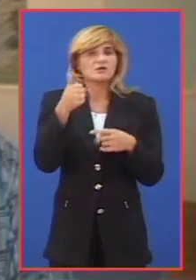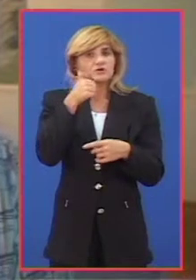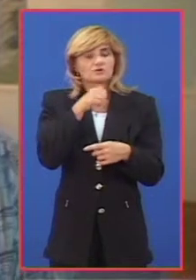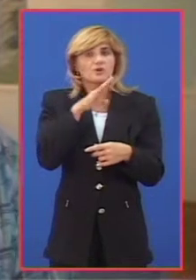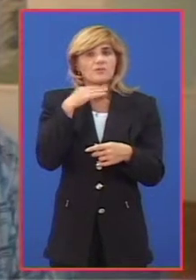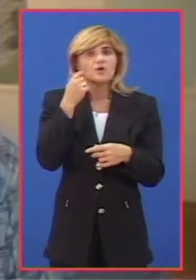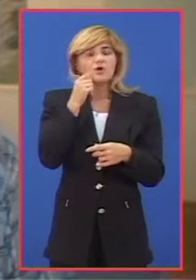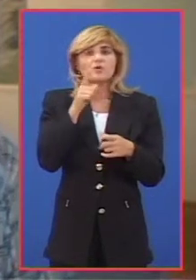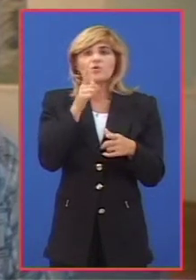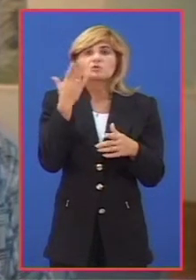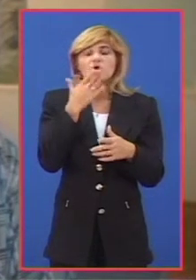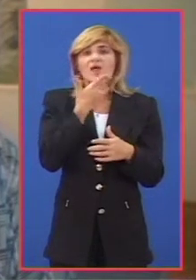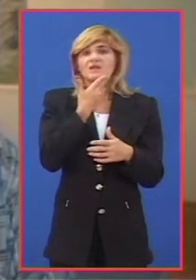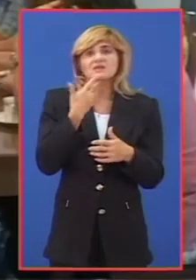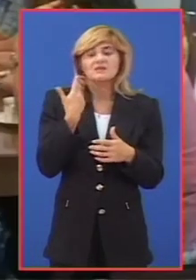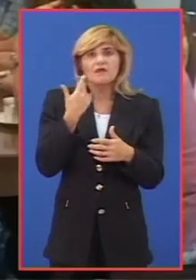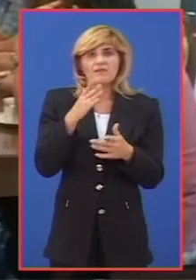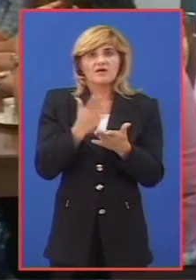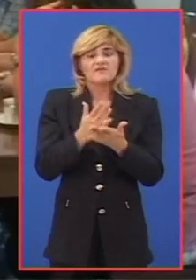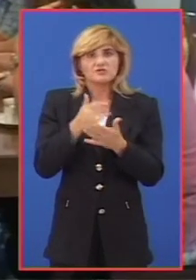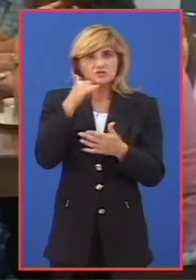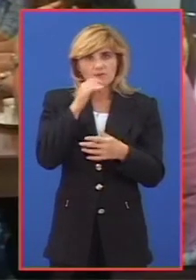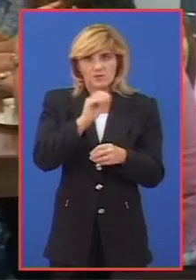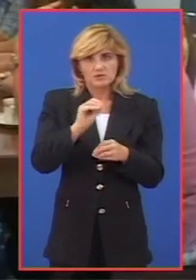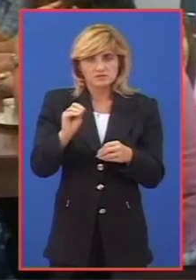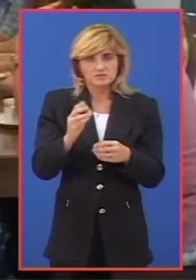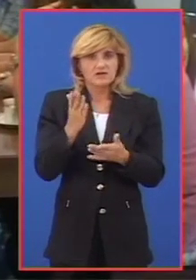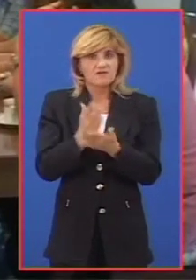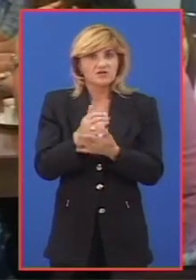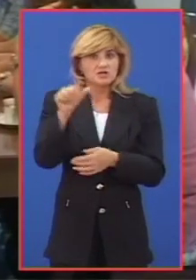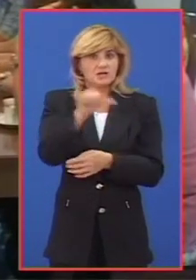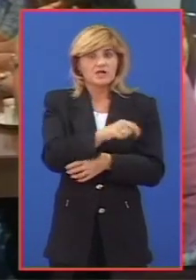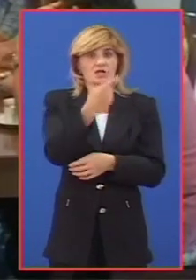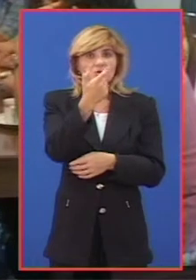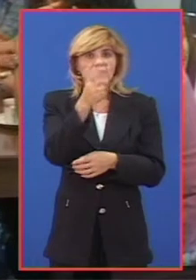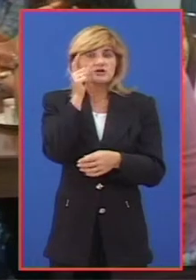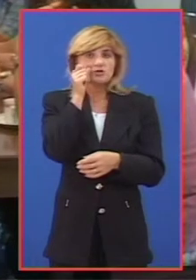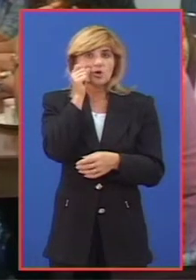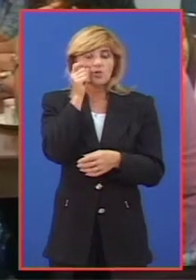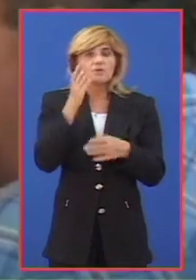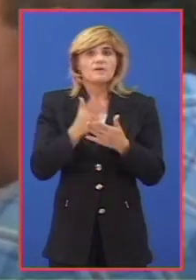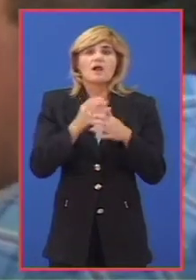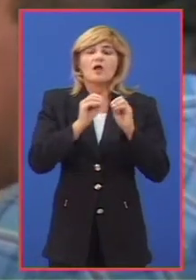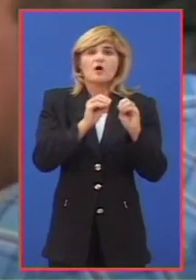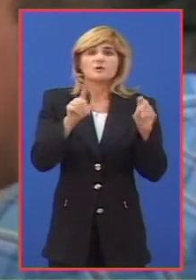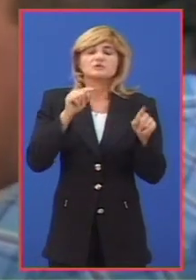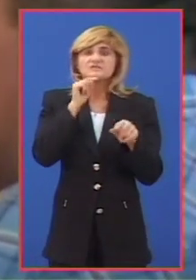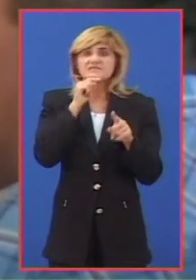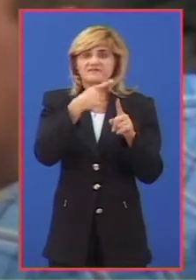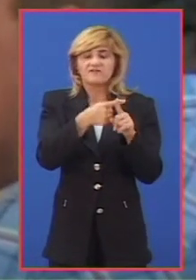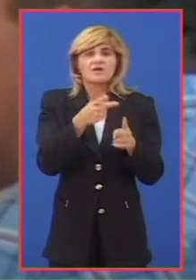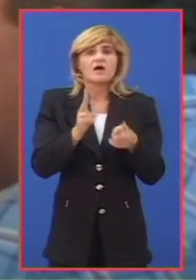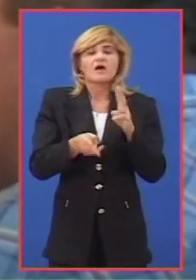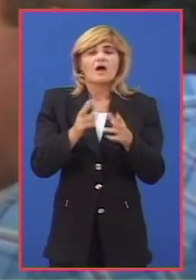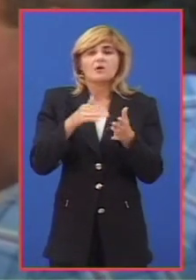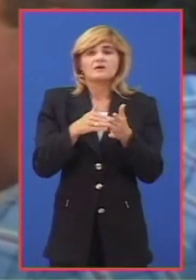u školama nema više prve pomoći. Već je oko 1200 mladih ljudi obučeno u Crvenom krstu na koji